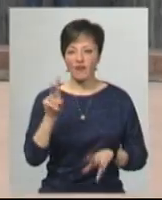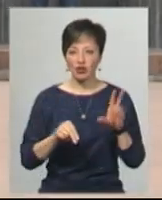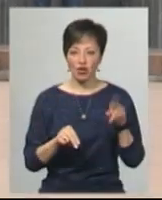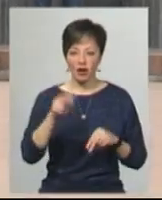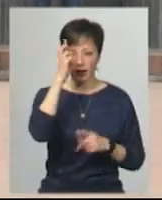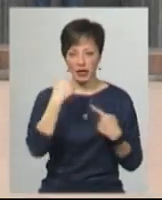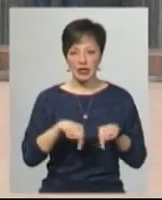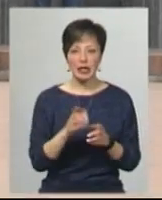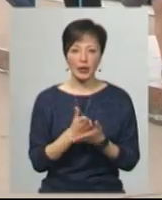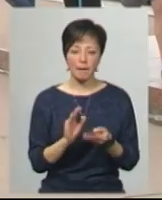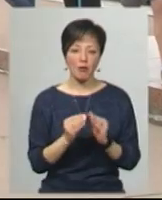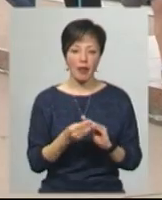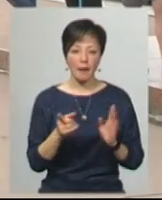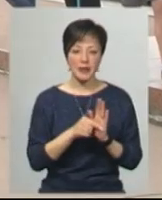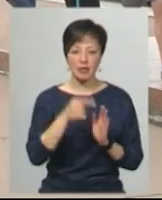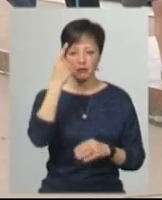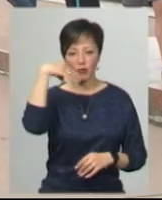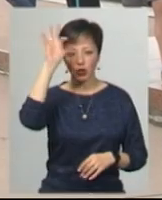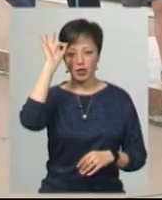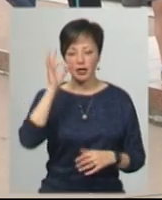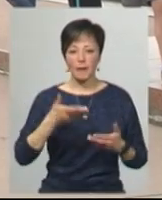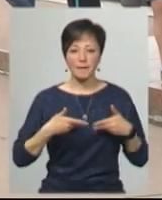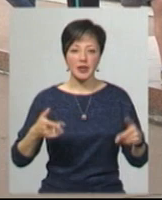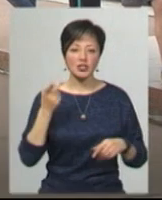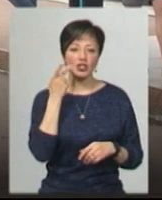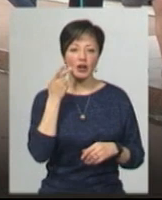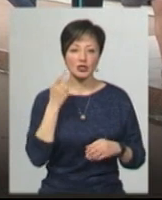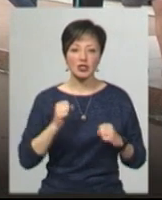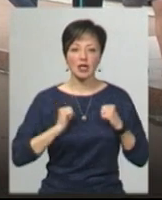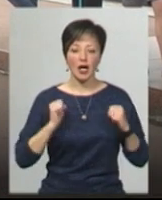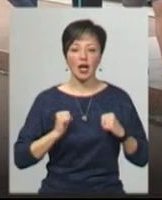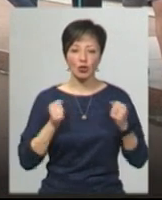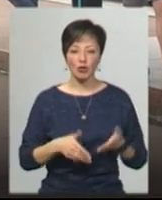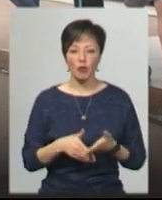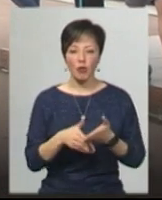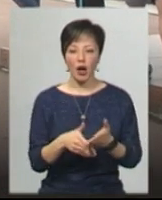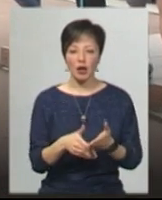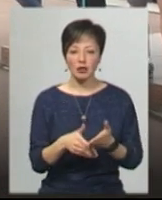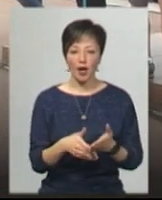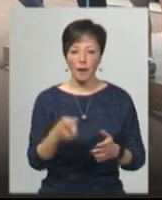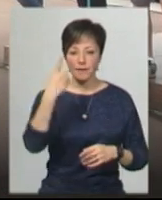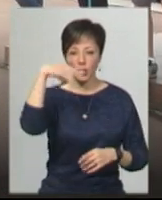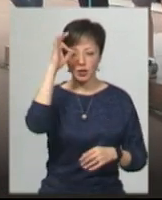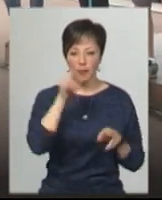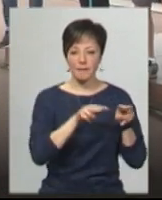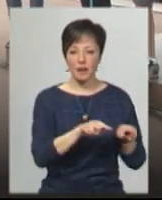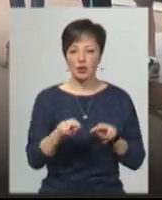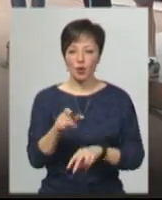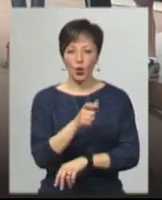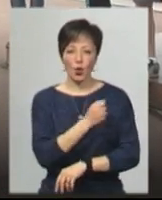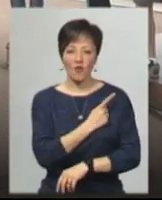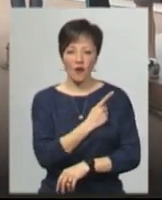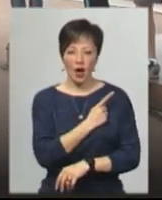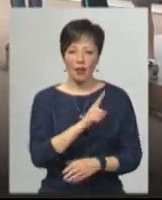країні є проблеми з поліцією. Ми завжди старалися допомагати долучатися поліції, патрулювали з ними разом по